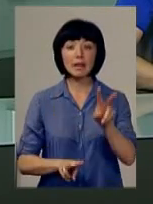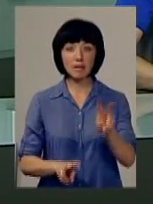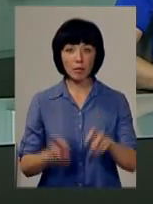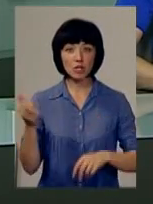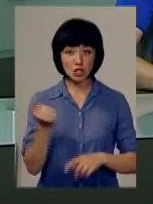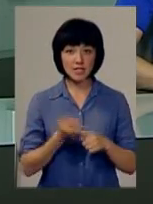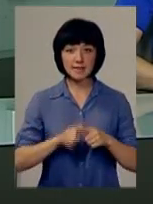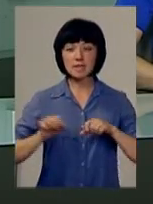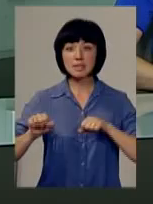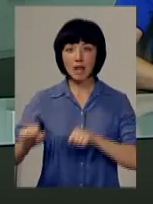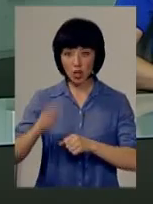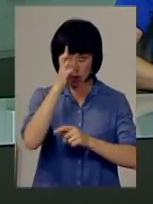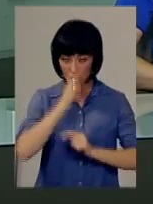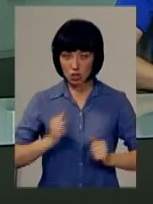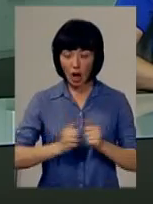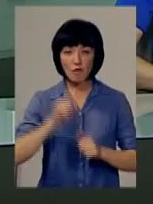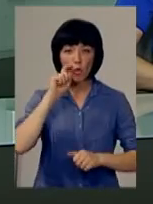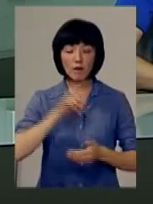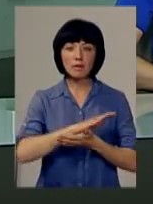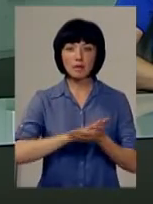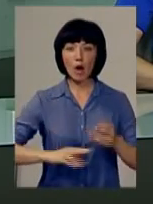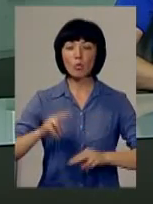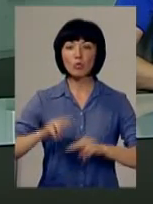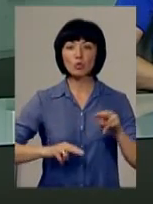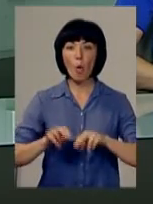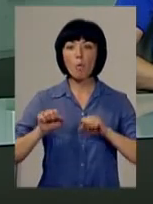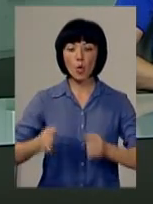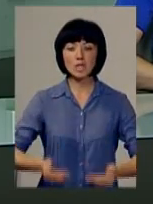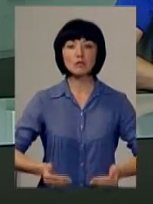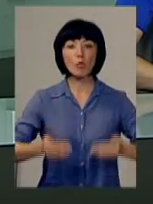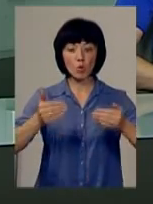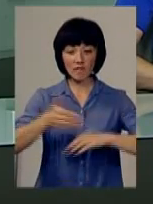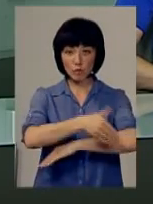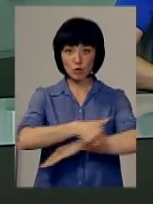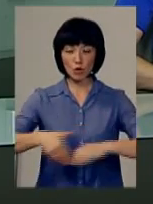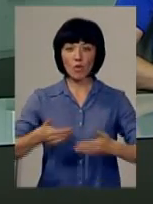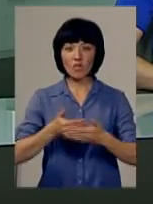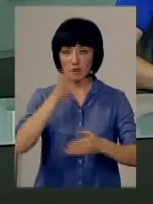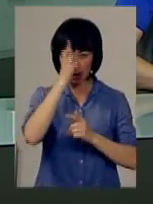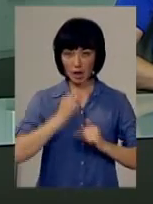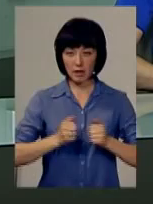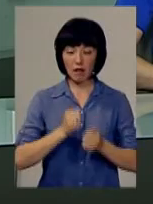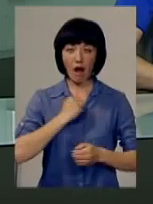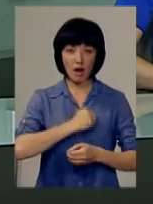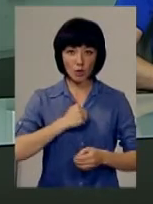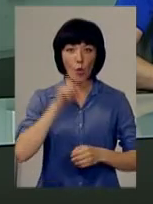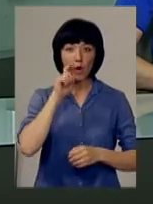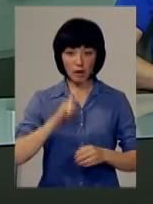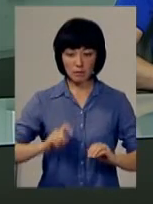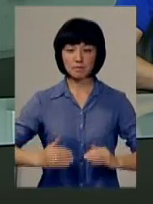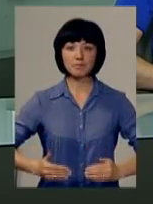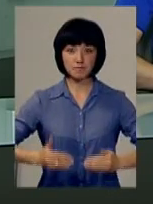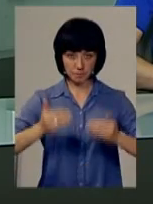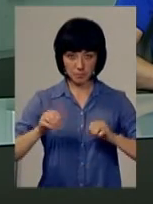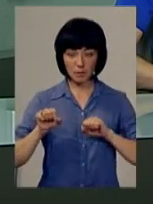тижня – захист держави. Україна й далі будує оборонні споруди, відміжовуючись від країни-агресора. Хмельнична теж бере участь у зведенні укріплення. Днями наші